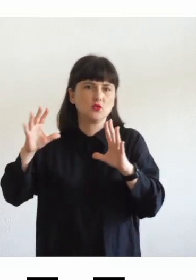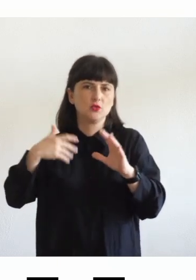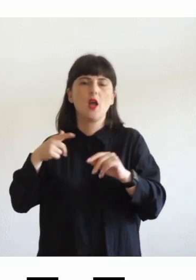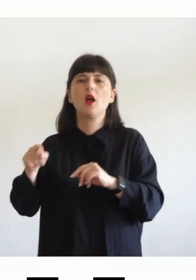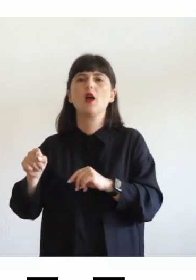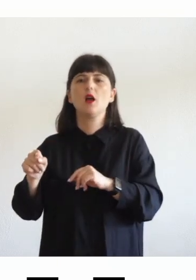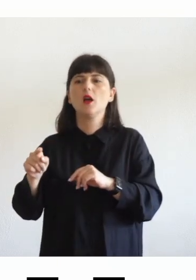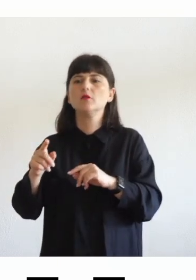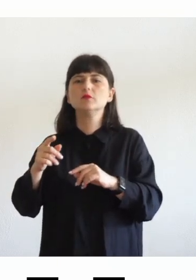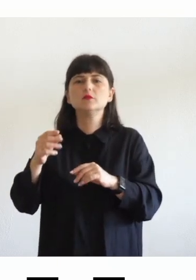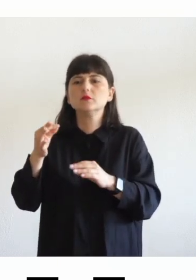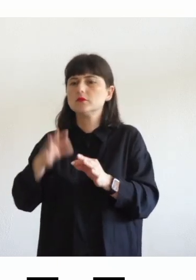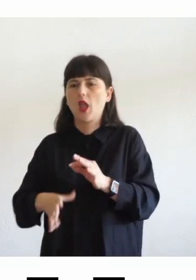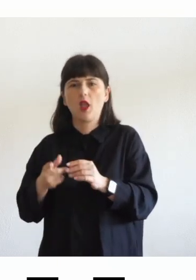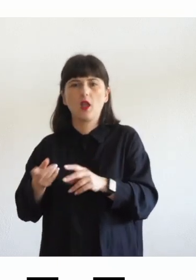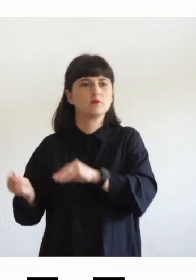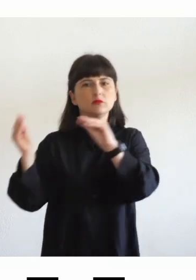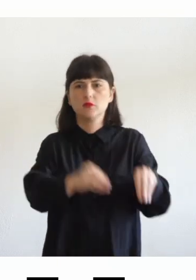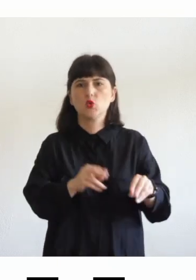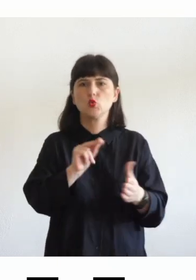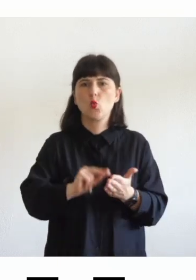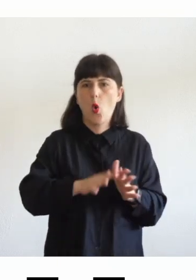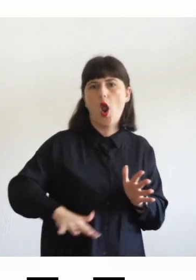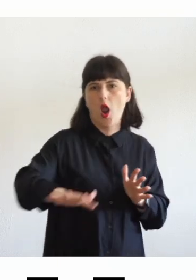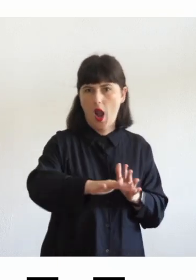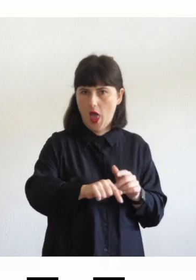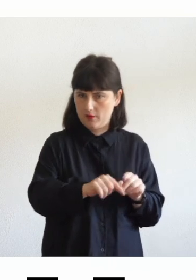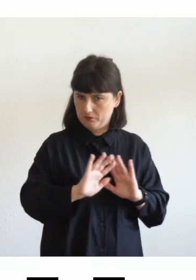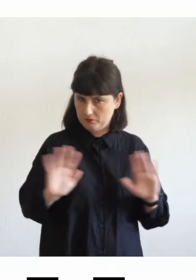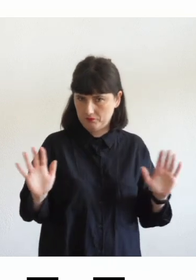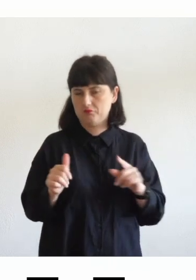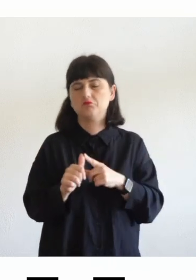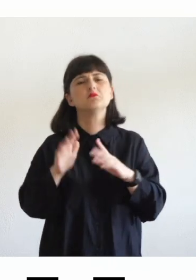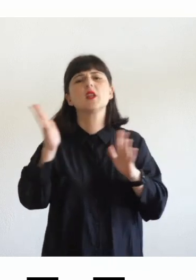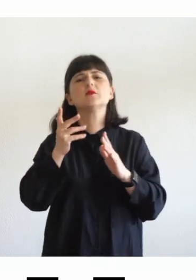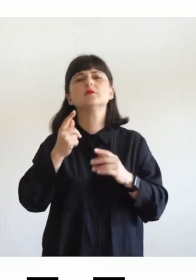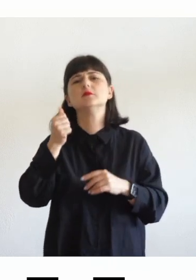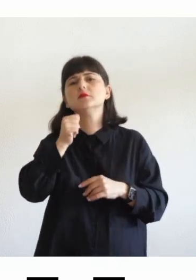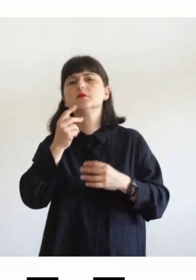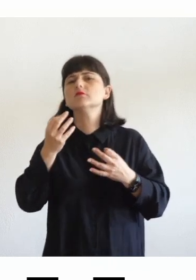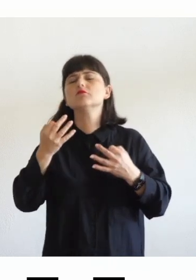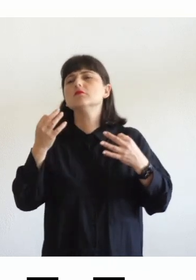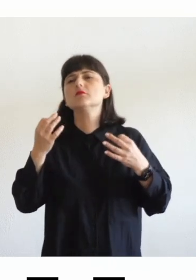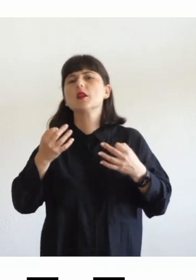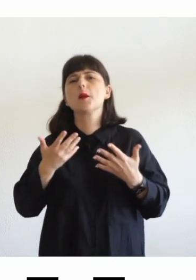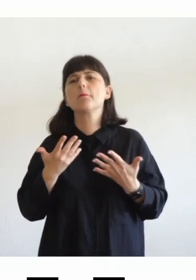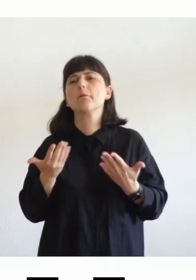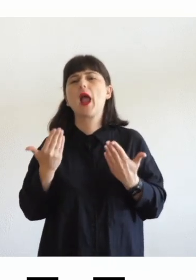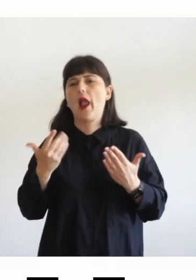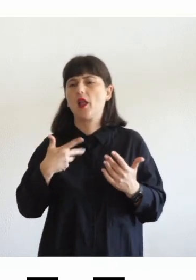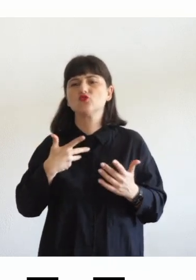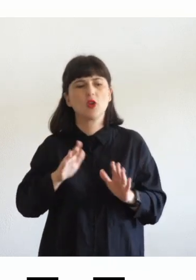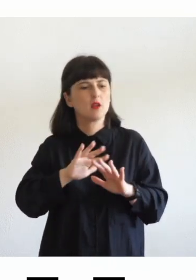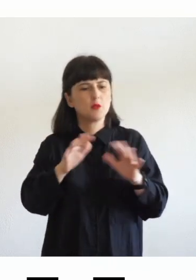in un istante nel mondo della scuola e ipotizzando di vivere in un mondo ideale dove tutti i